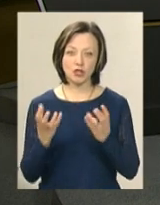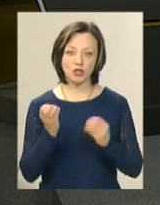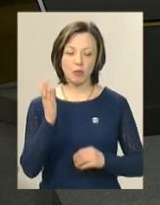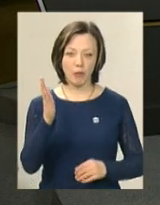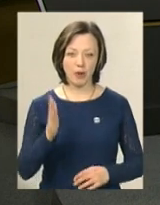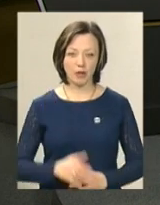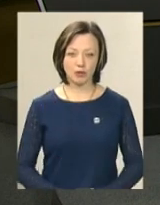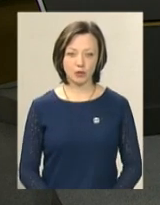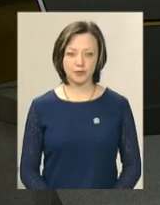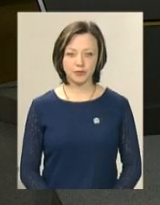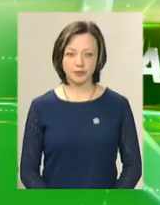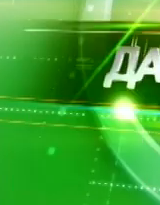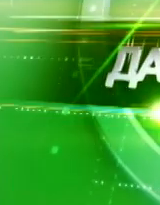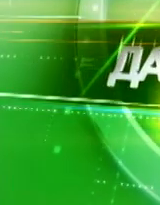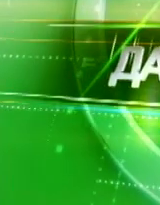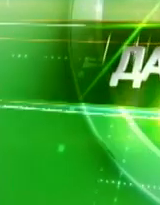попереду.